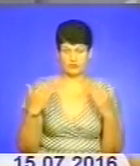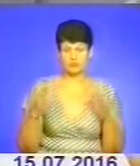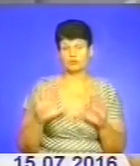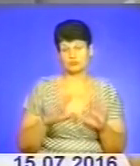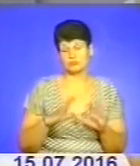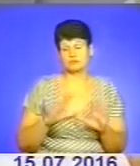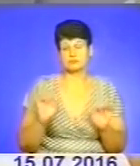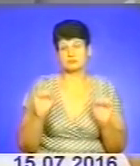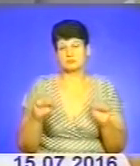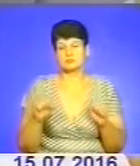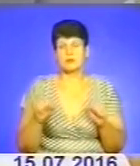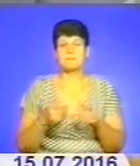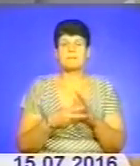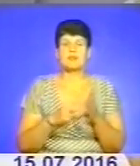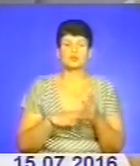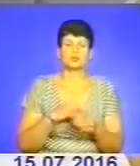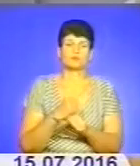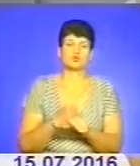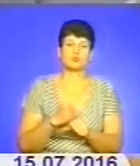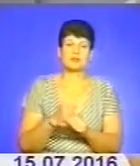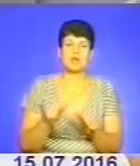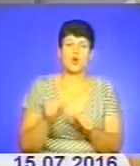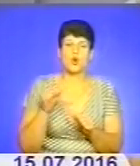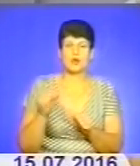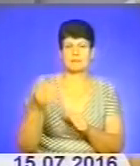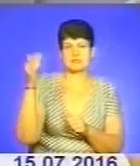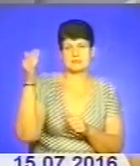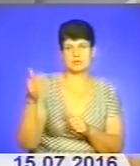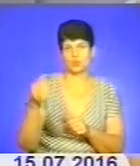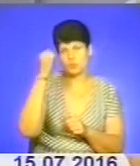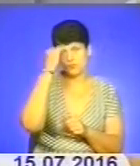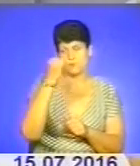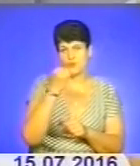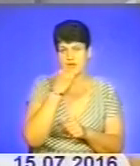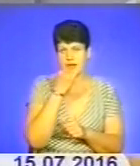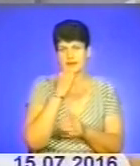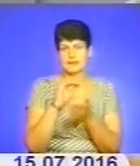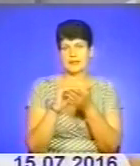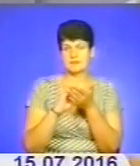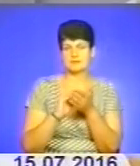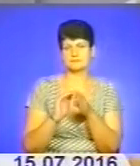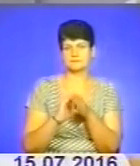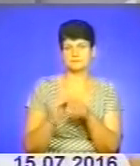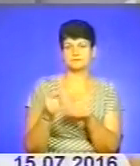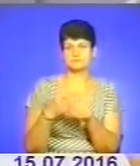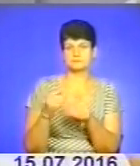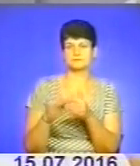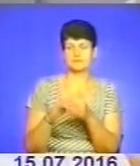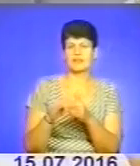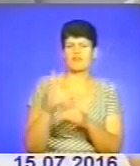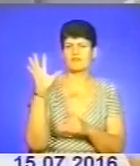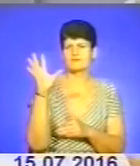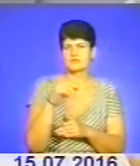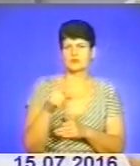можливо. Ми плануємо зробити окрему таку стіну подяки, як ми назвали. Тобто, написати прізвище, ім'я, по-батькові всіх людей,